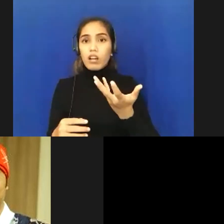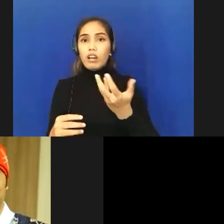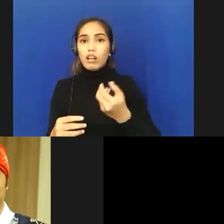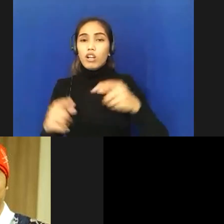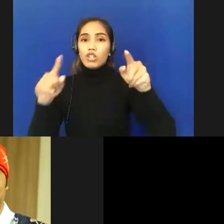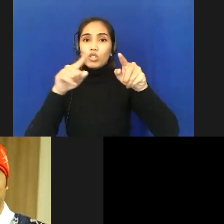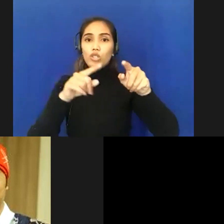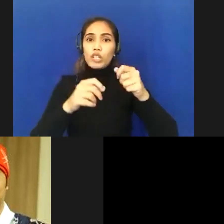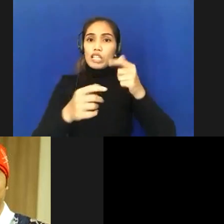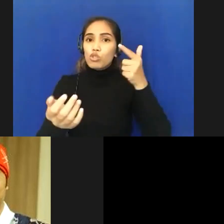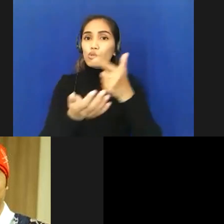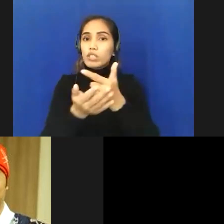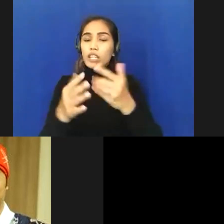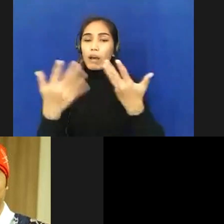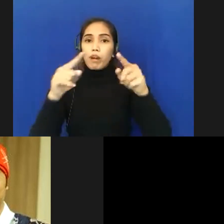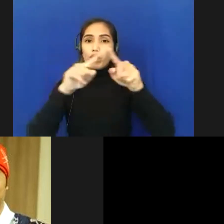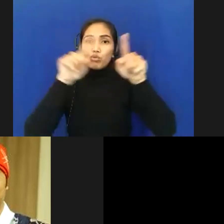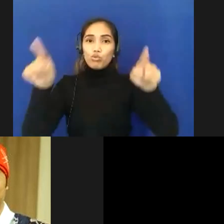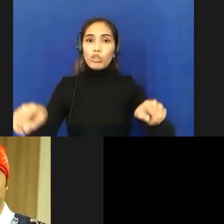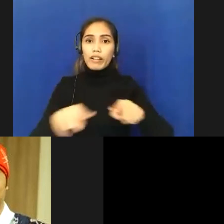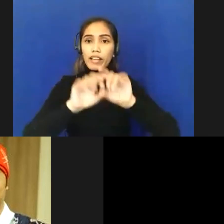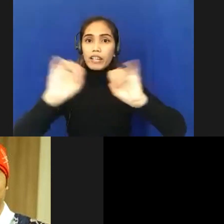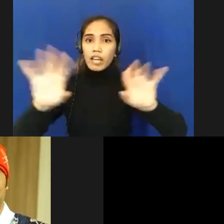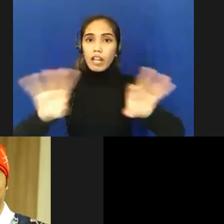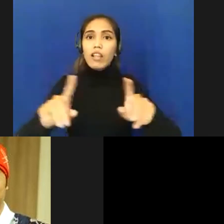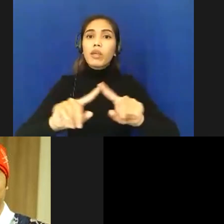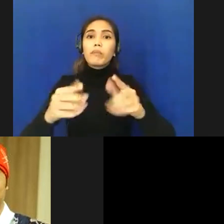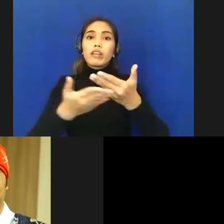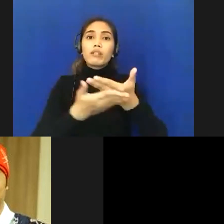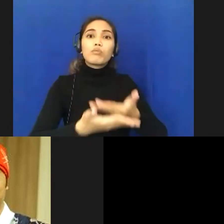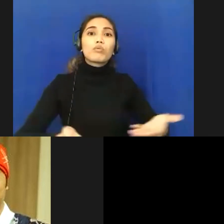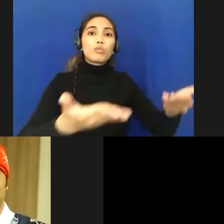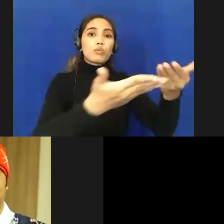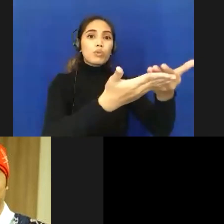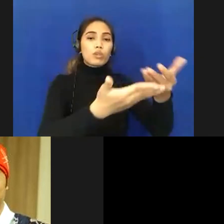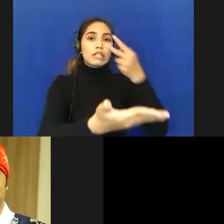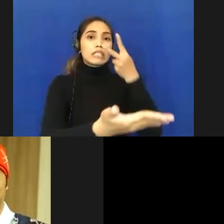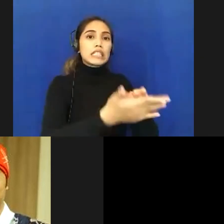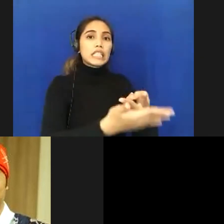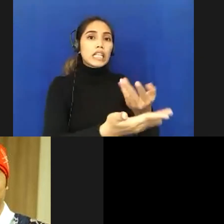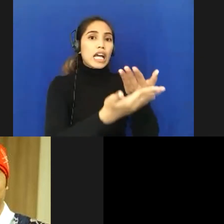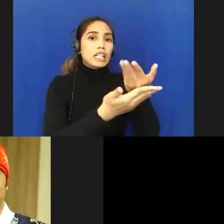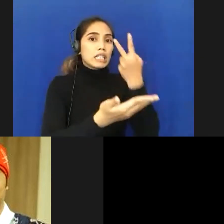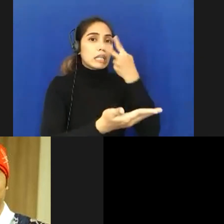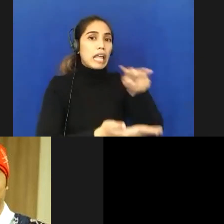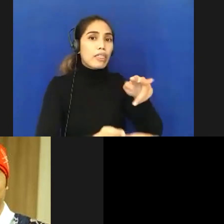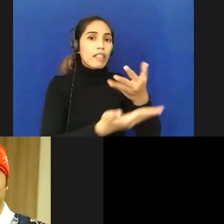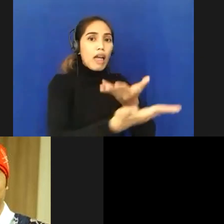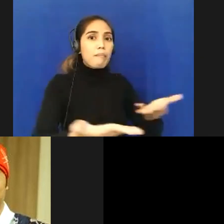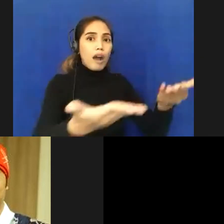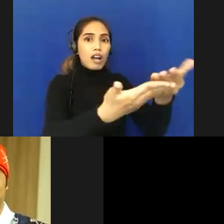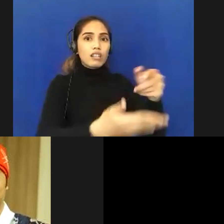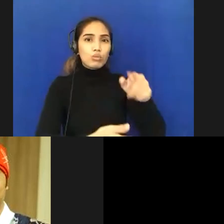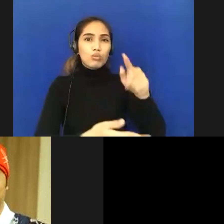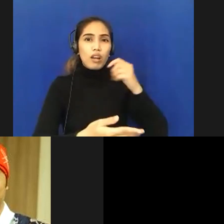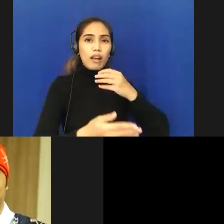mudah tetapi di lapangan ini situasinya cukup sulit dan rumit nah yang ingin saya tanyakan kira